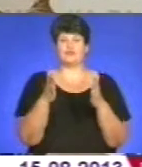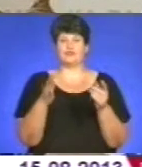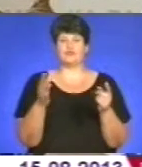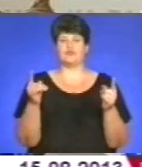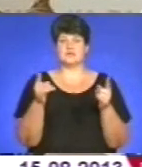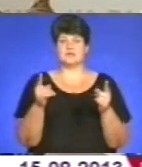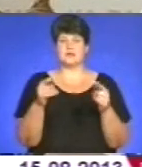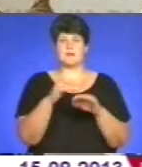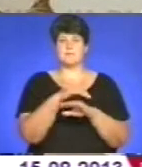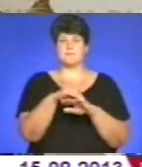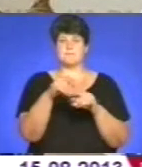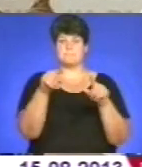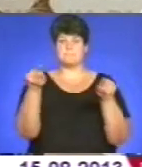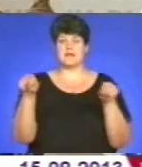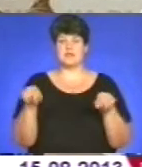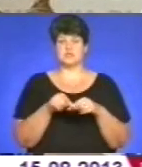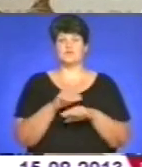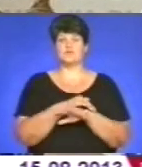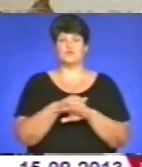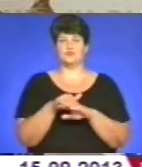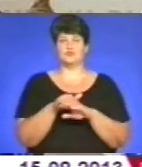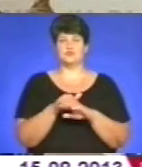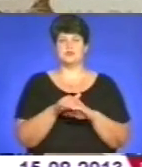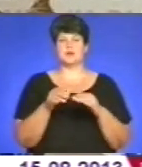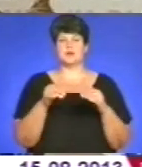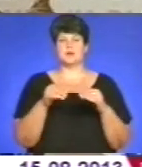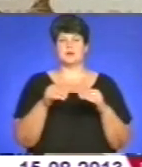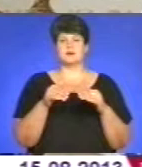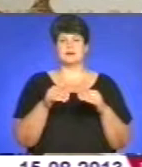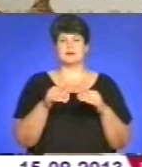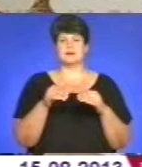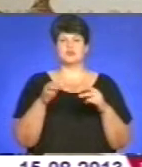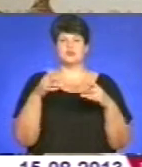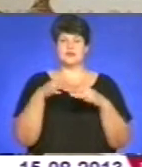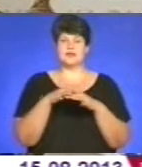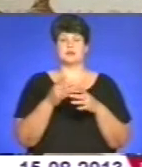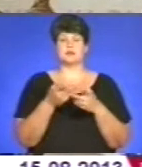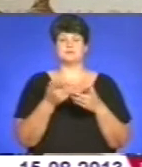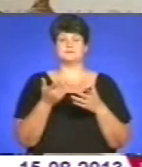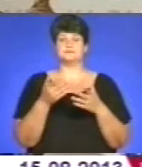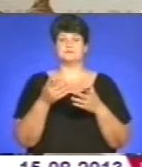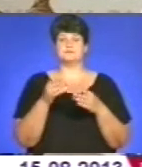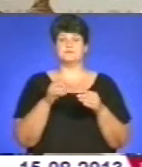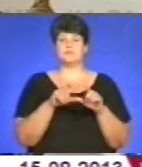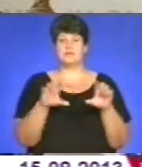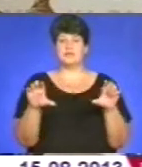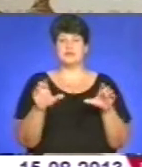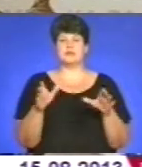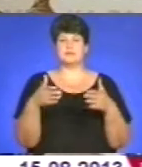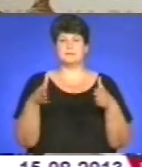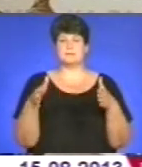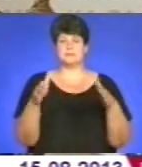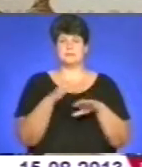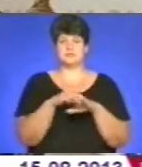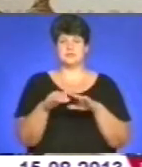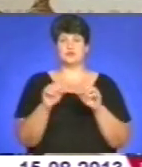щодо вуличної мережі, інженерних комунікацій і межі тієї, що юридичні